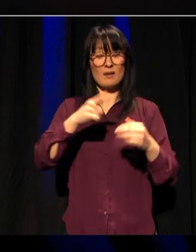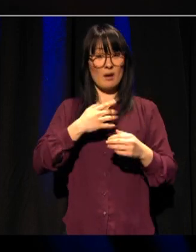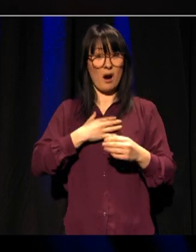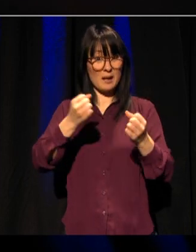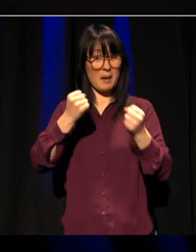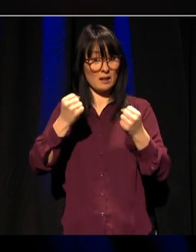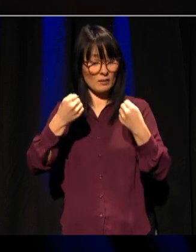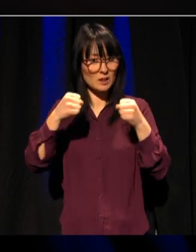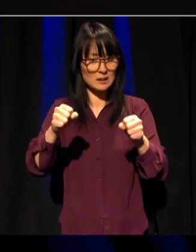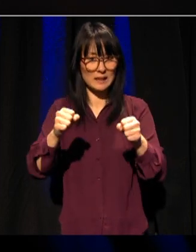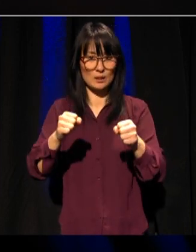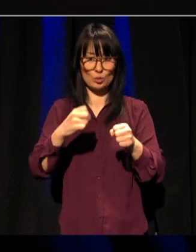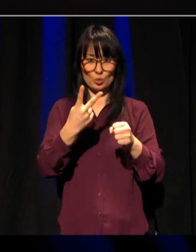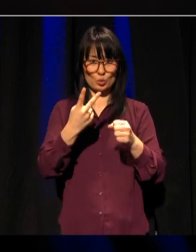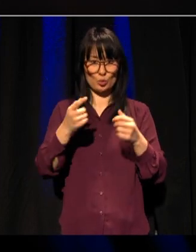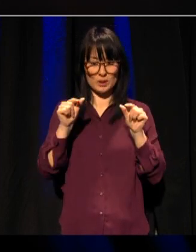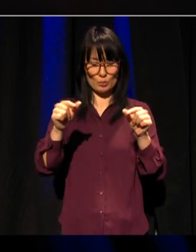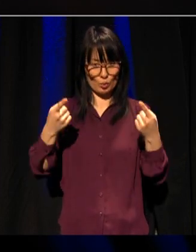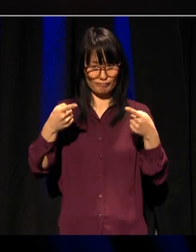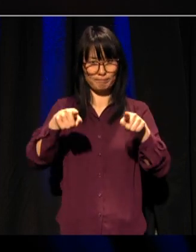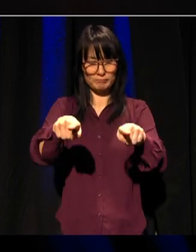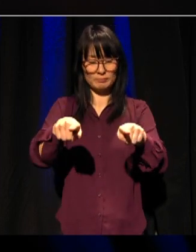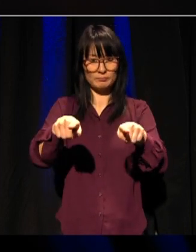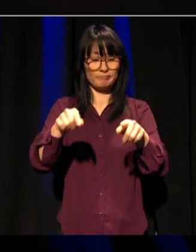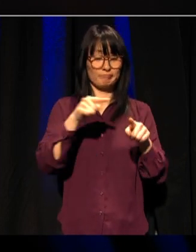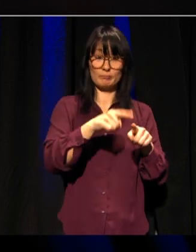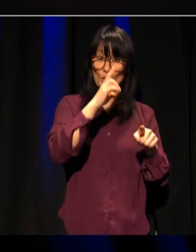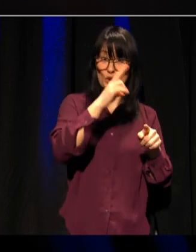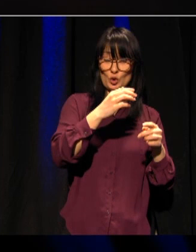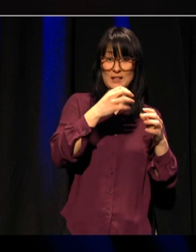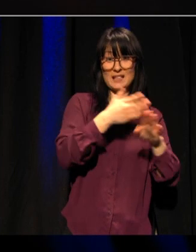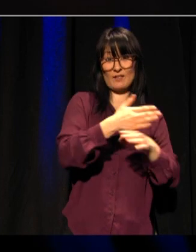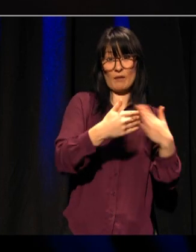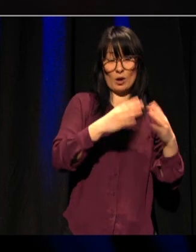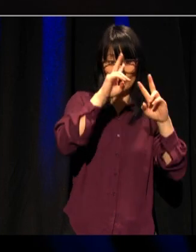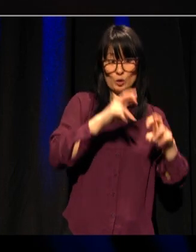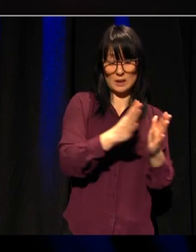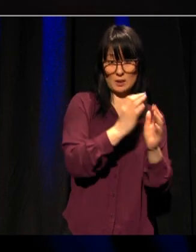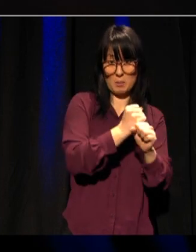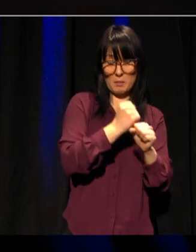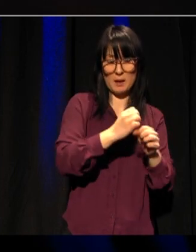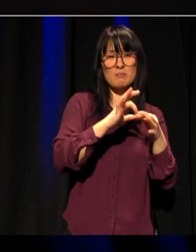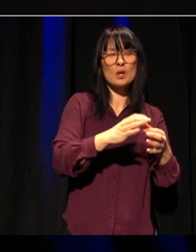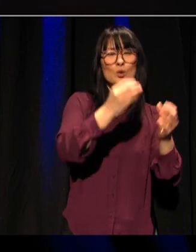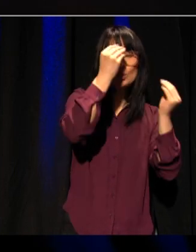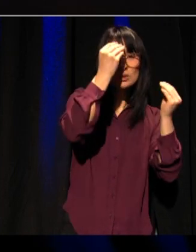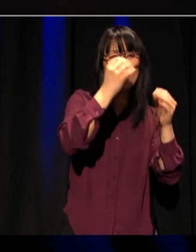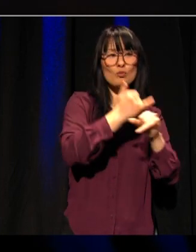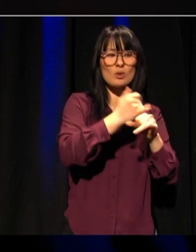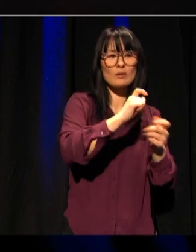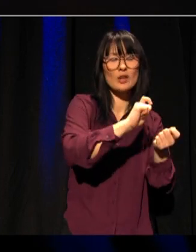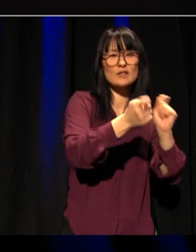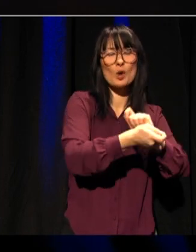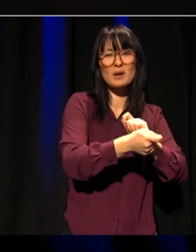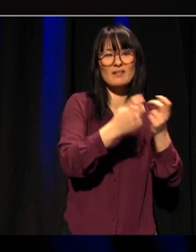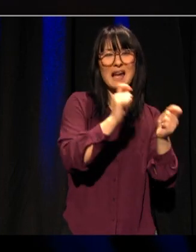spor. Et nytt, tverrfaglig forskningssamarbeid innrettet mot kunnskap om transformative endringer og